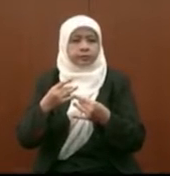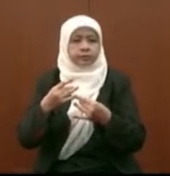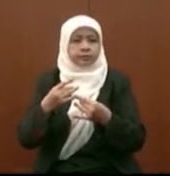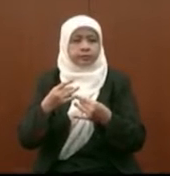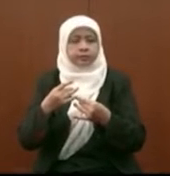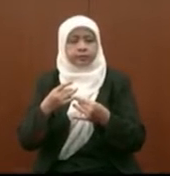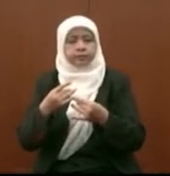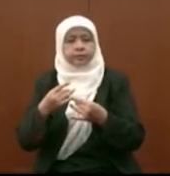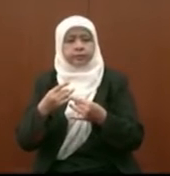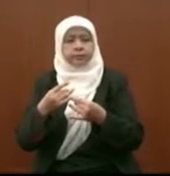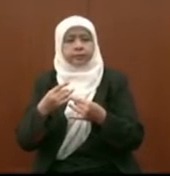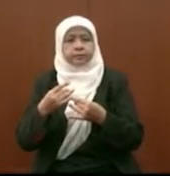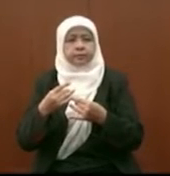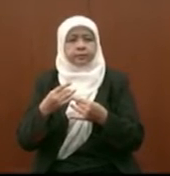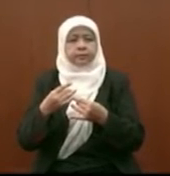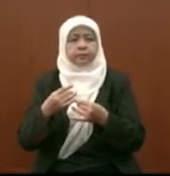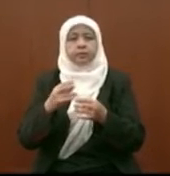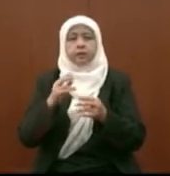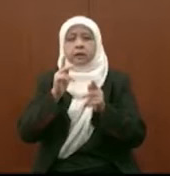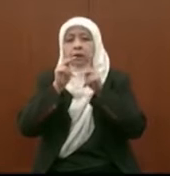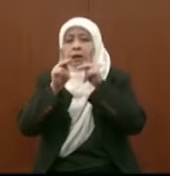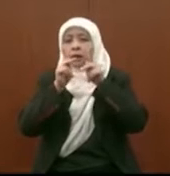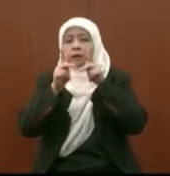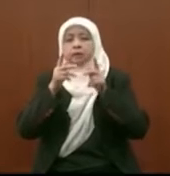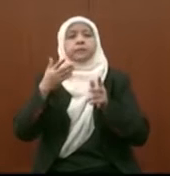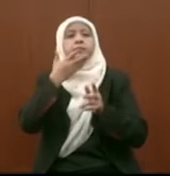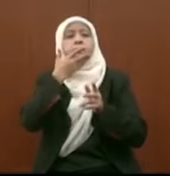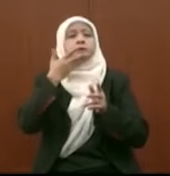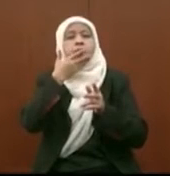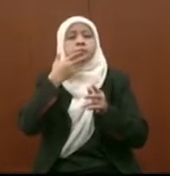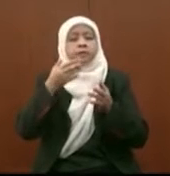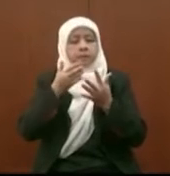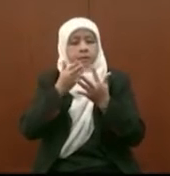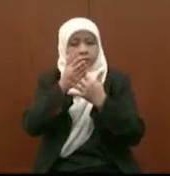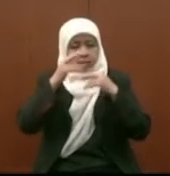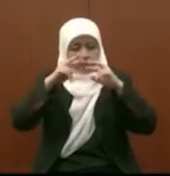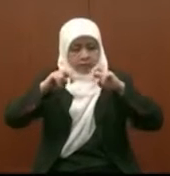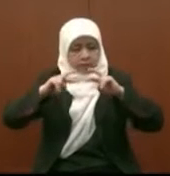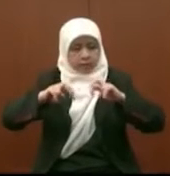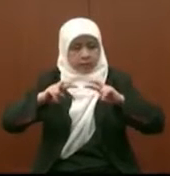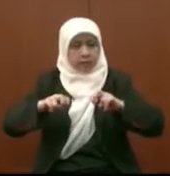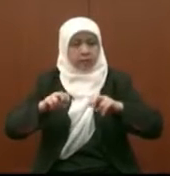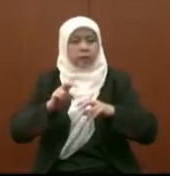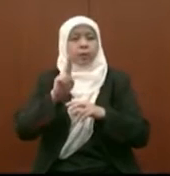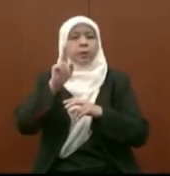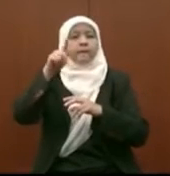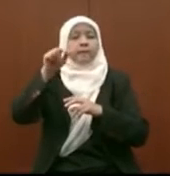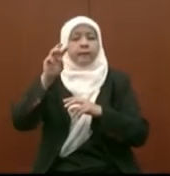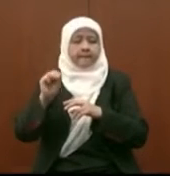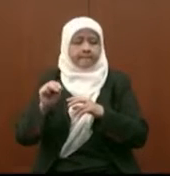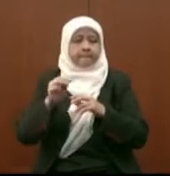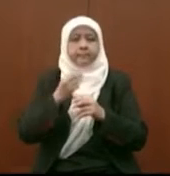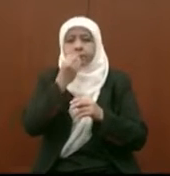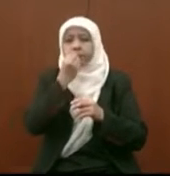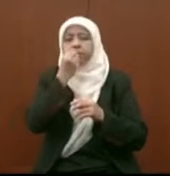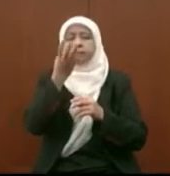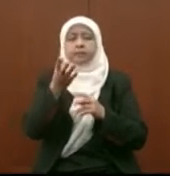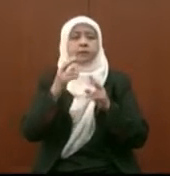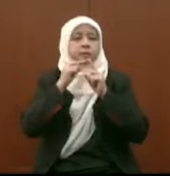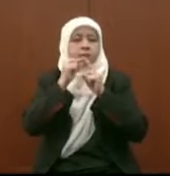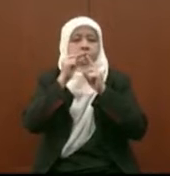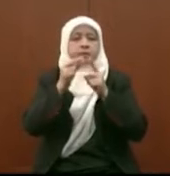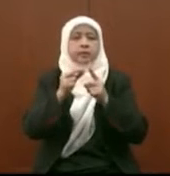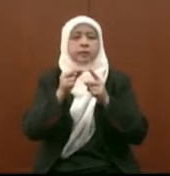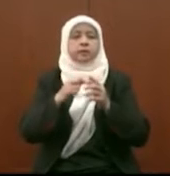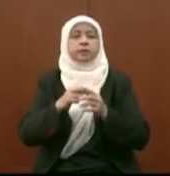satu daripada kata-kata belia melalui kajian kita yang dijalankan oleh IPM yang mengatakan bahawa